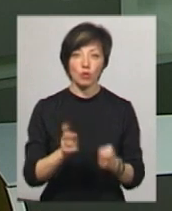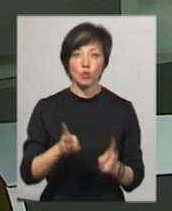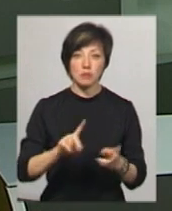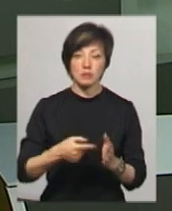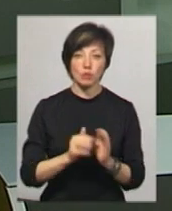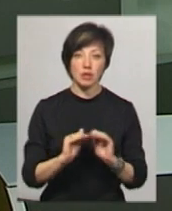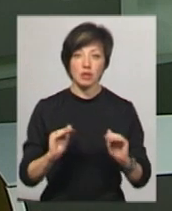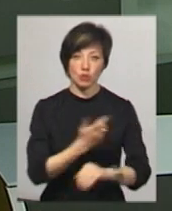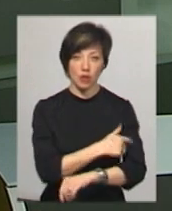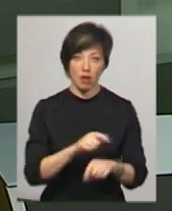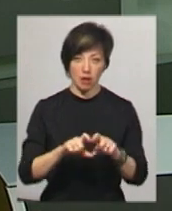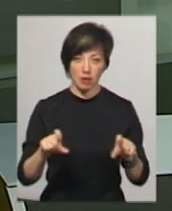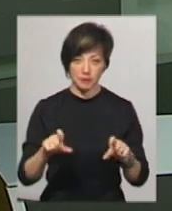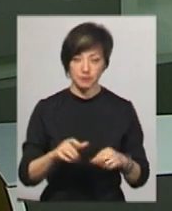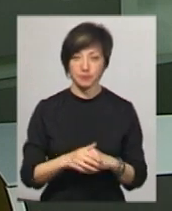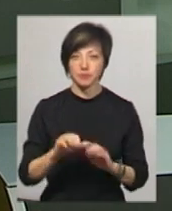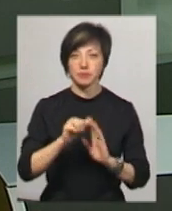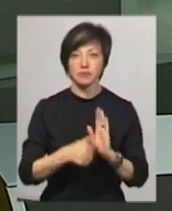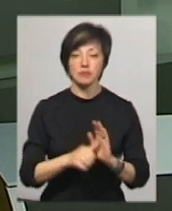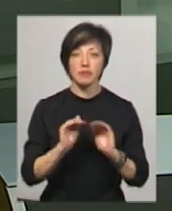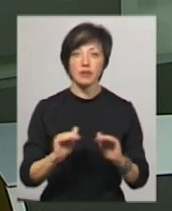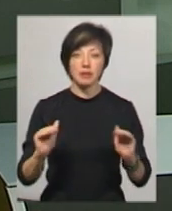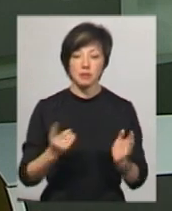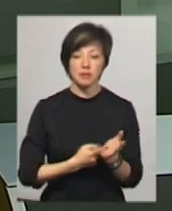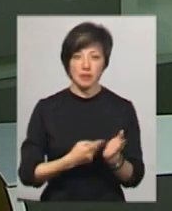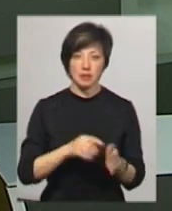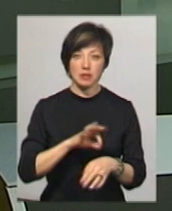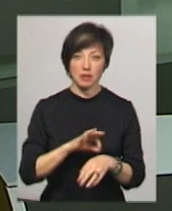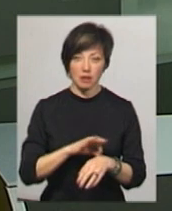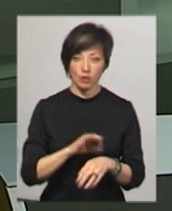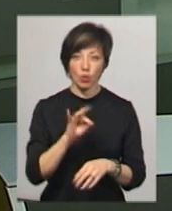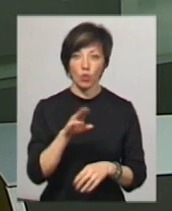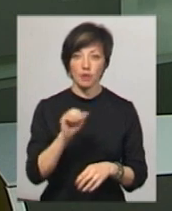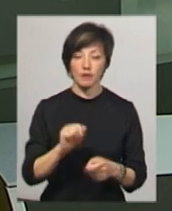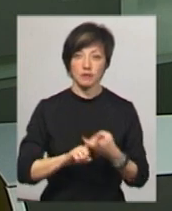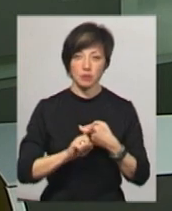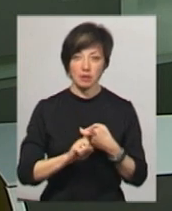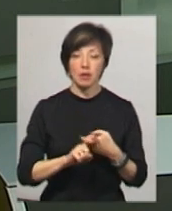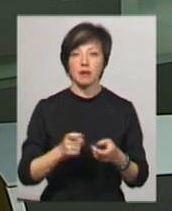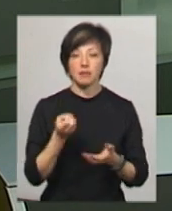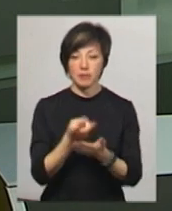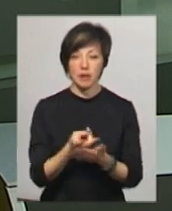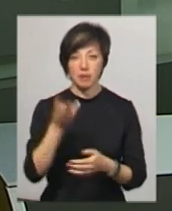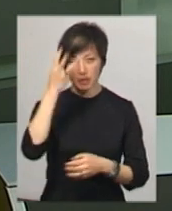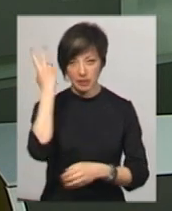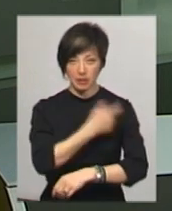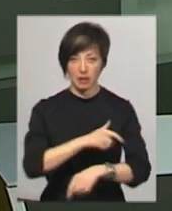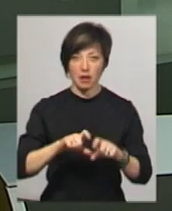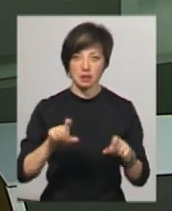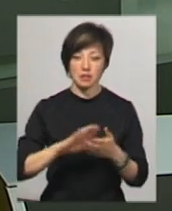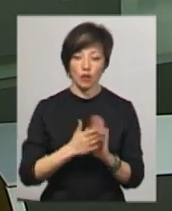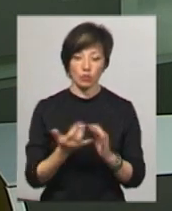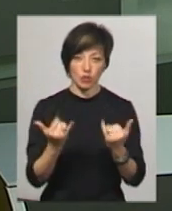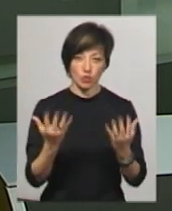міської дитячої лікарні. Нагадаю, 16 дітей із підтвердженим діагнозом ротовірусна інфекція перебувають в Хмельницькій інфекційній лікарні станом на